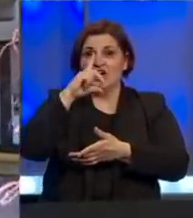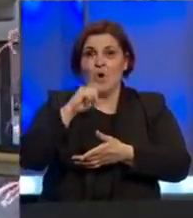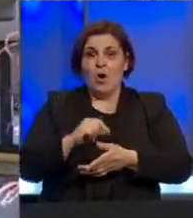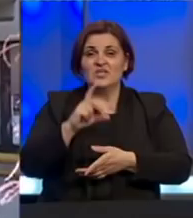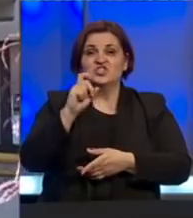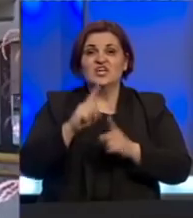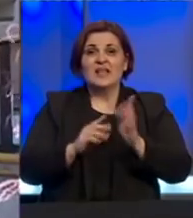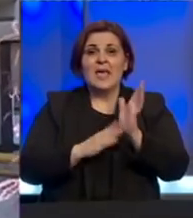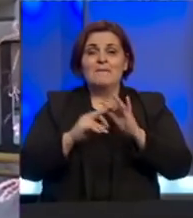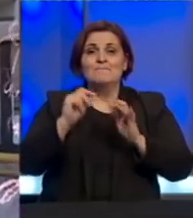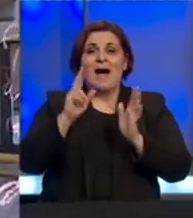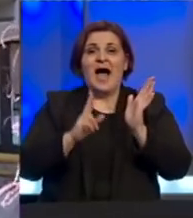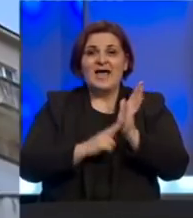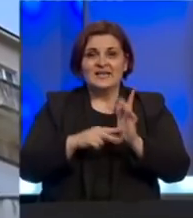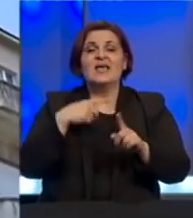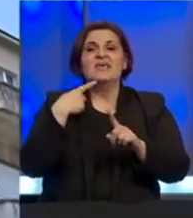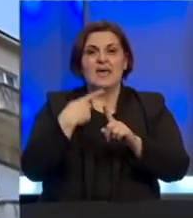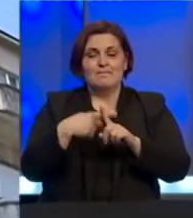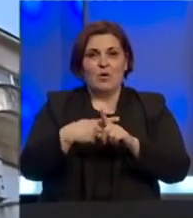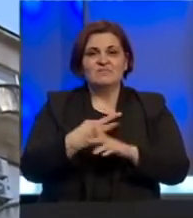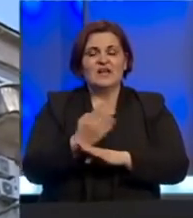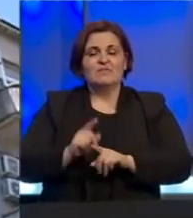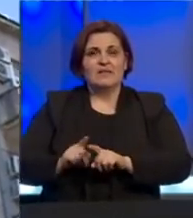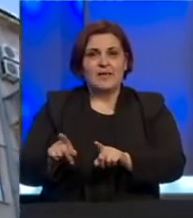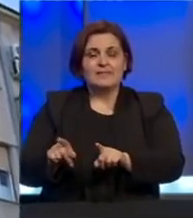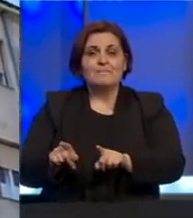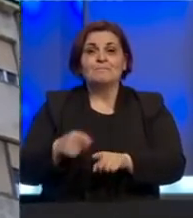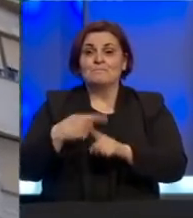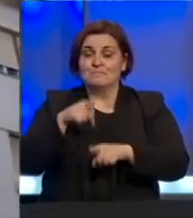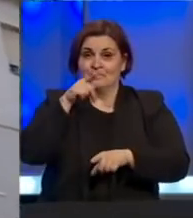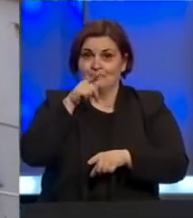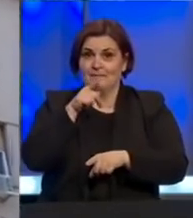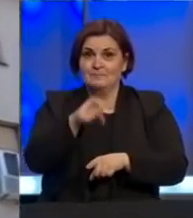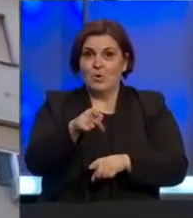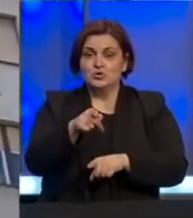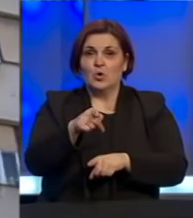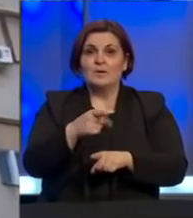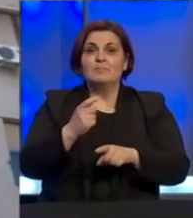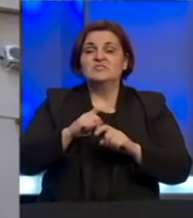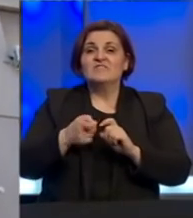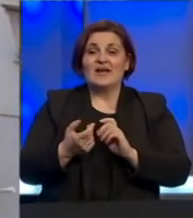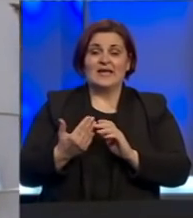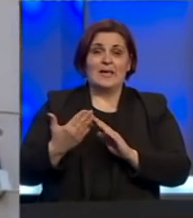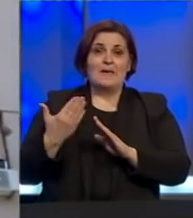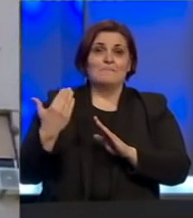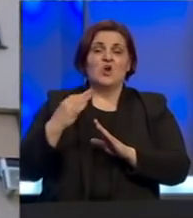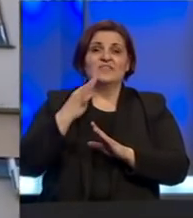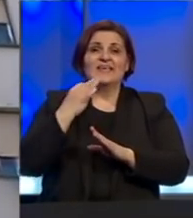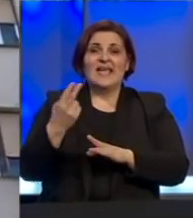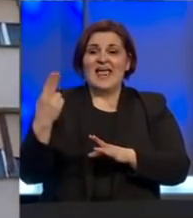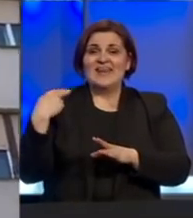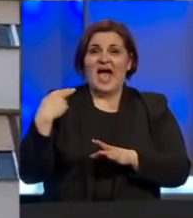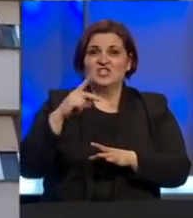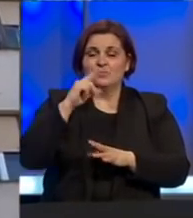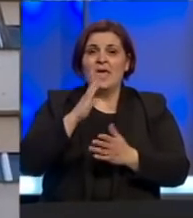Čitluk Marin Radišić pozitivan na COVID-19. Upravo zbog toga i upravo zbog činjenice da je proteklilih dana načelnik